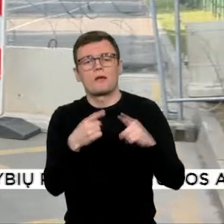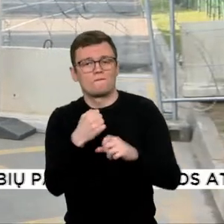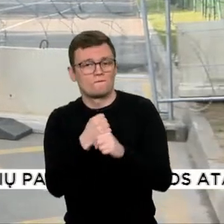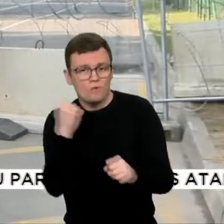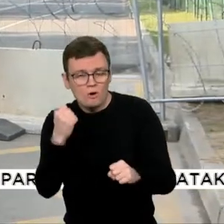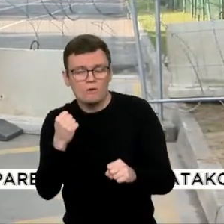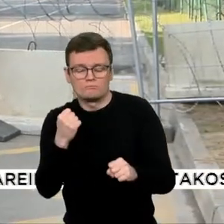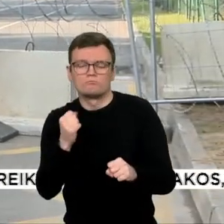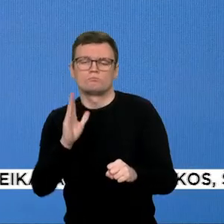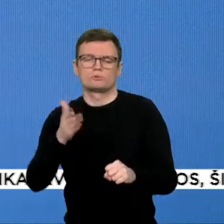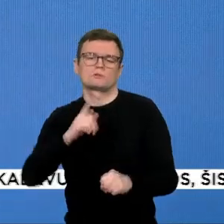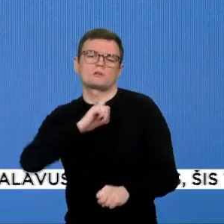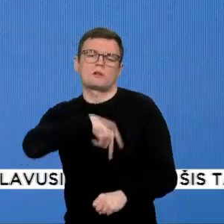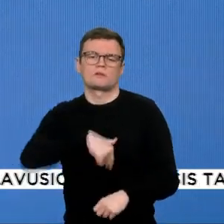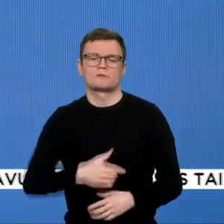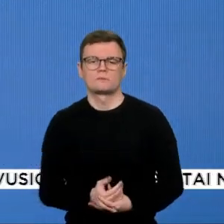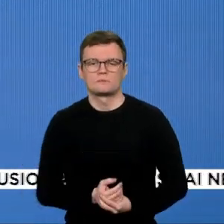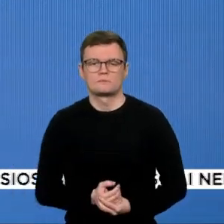Latvijai.